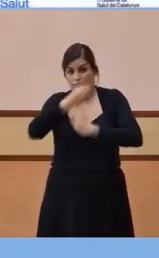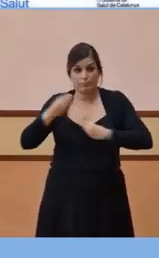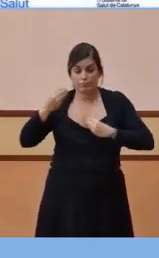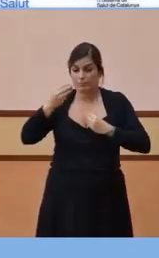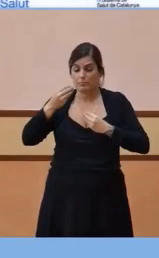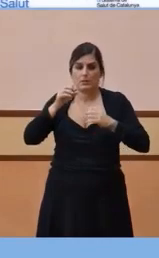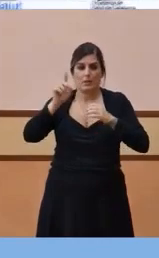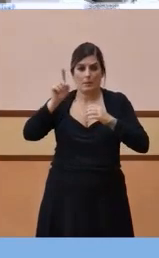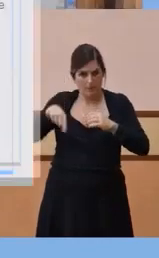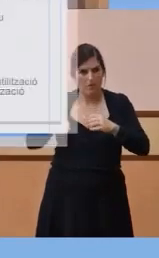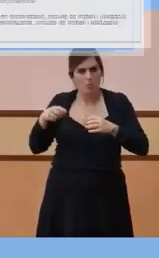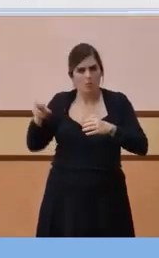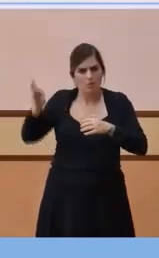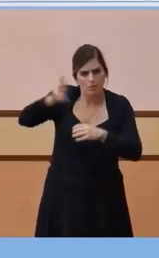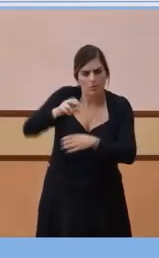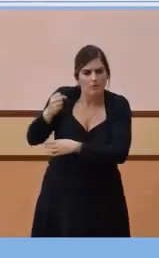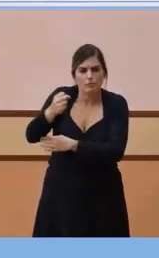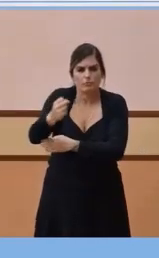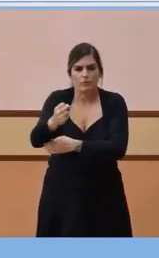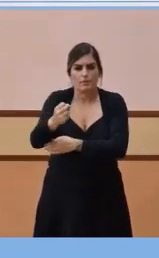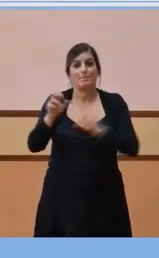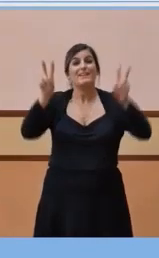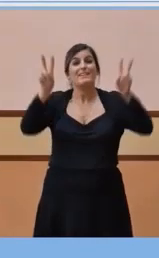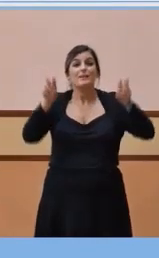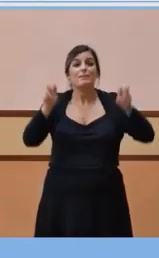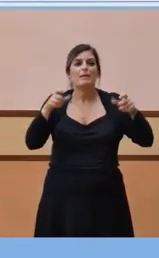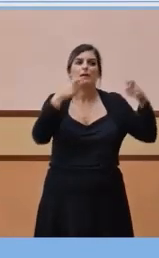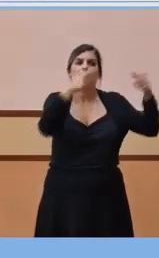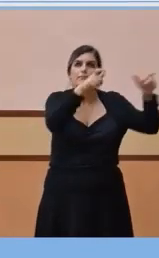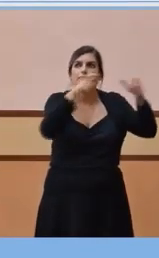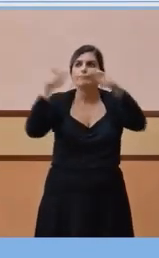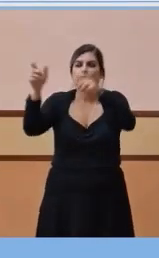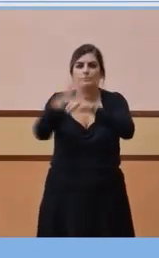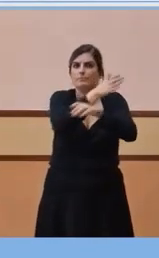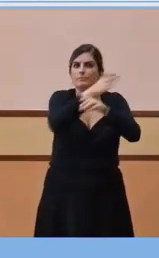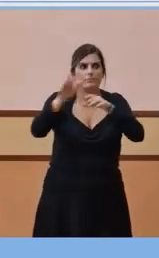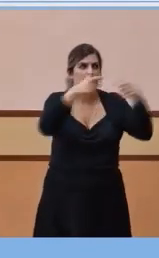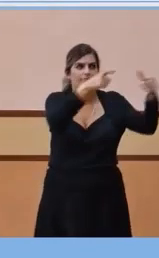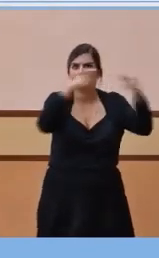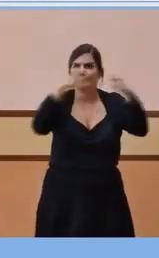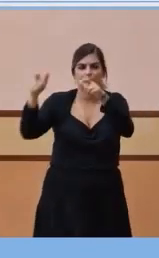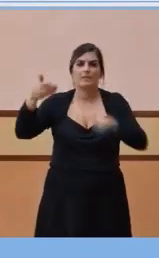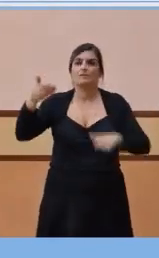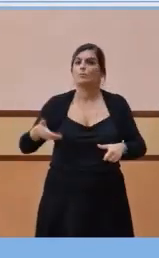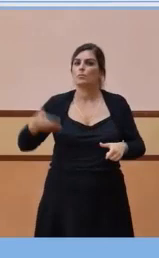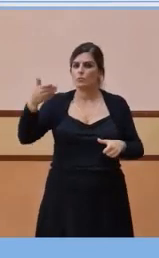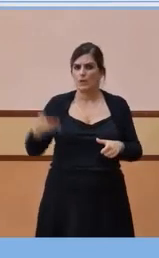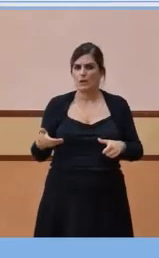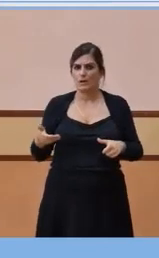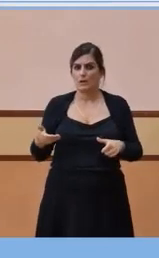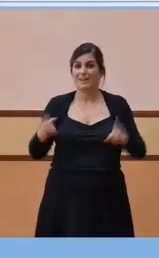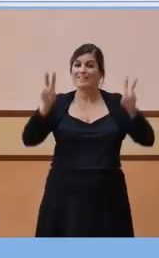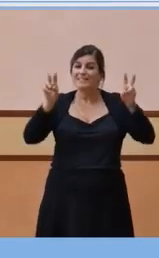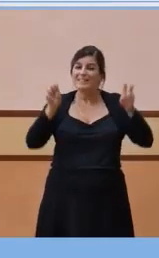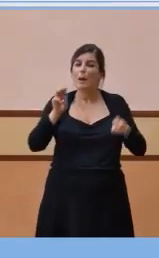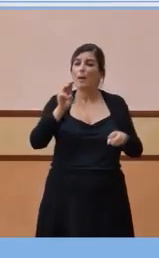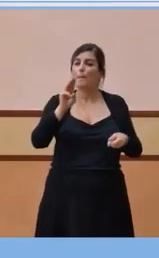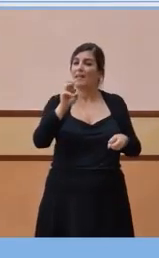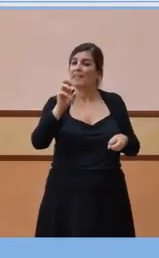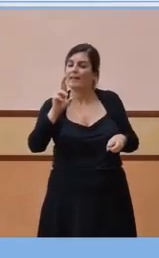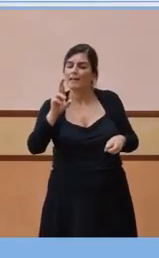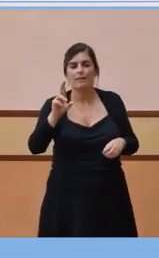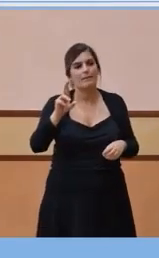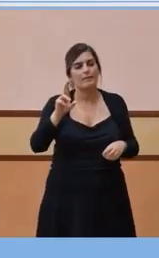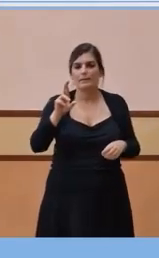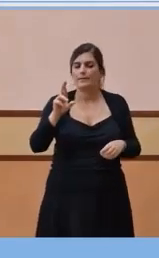clau. De fet, ho vam explicar fa un parell de setmanes o fa un parell d'arròs de premsa i no me'n recordo quan parlàvem de les PCRs i jo els deia escolti'm,